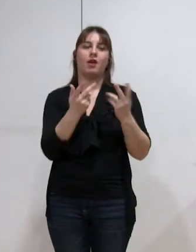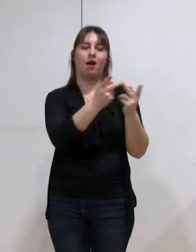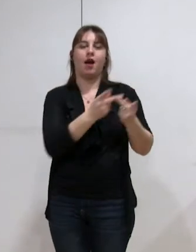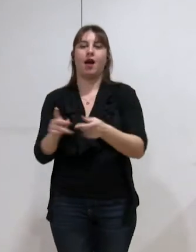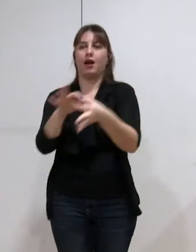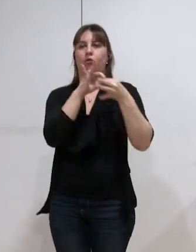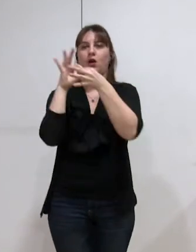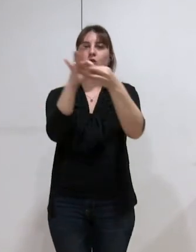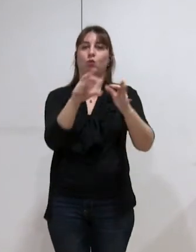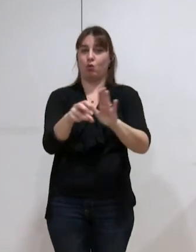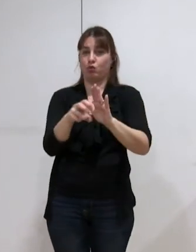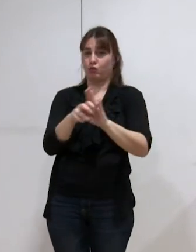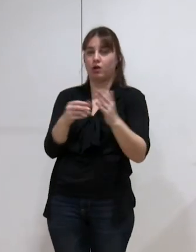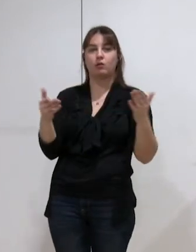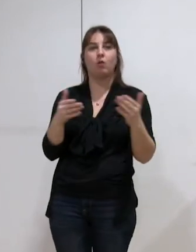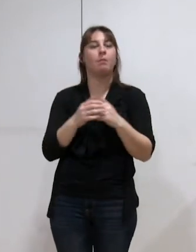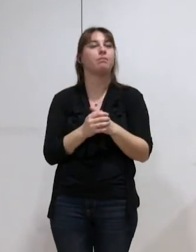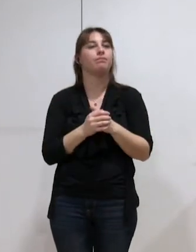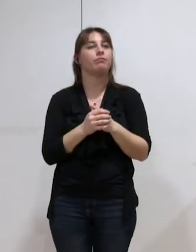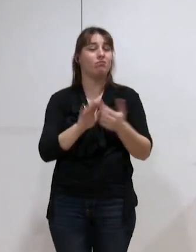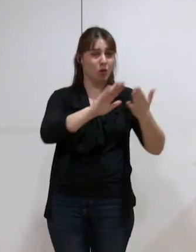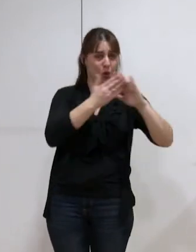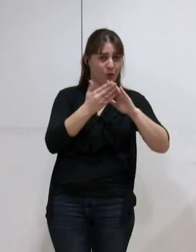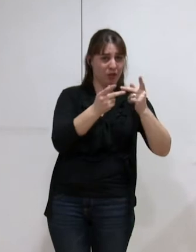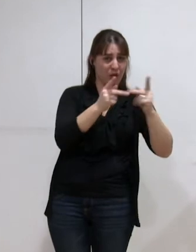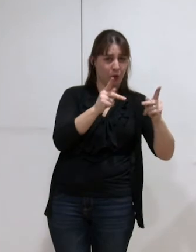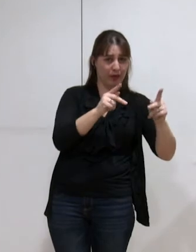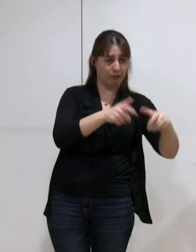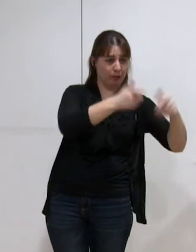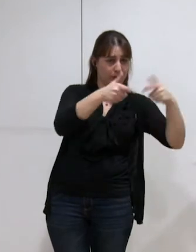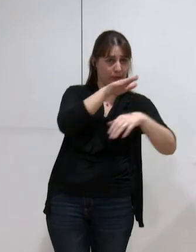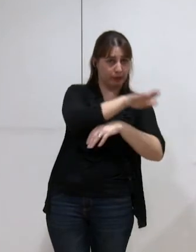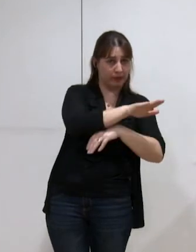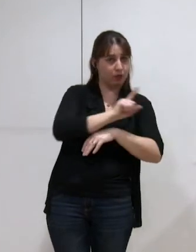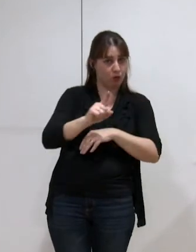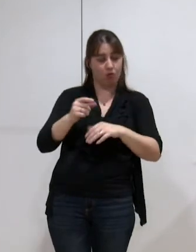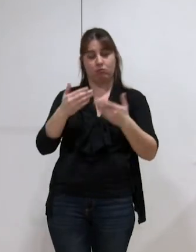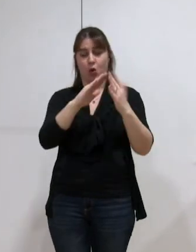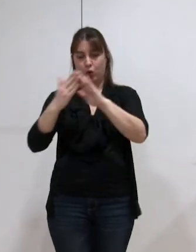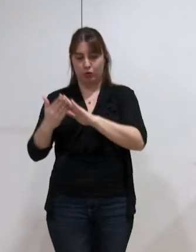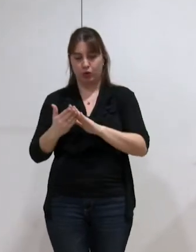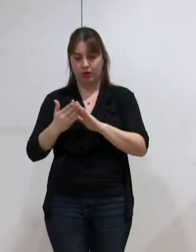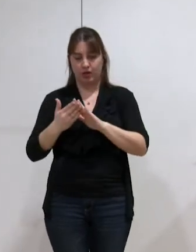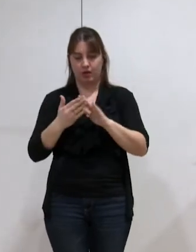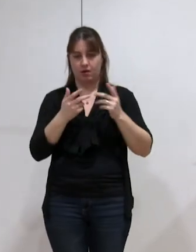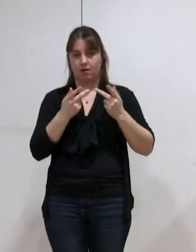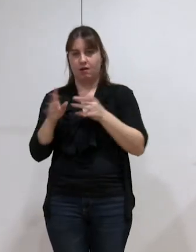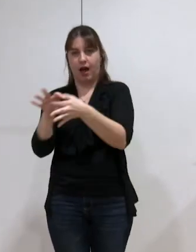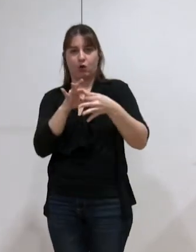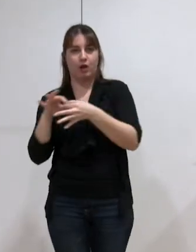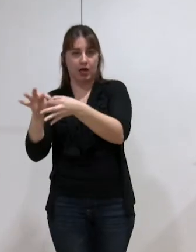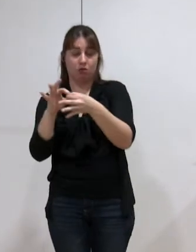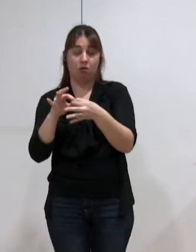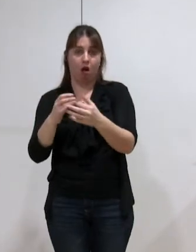non seulement n'était pas une communauté urbaine, mais en tant que communauté d'agglomération, était plutôt très en